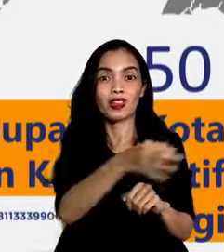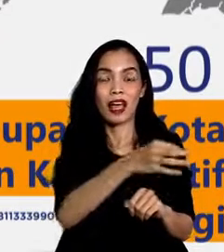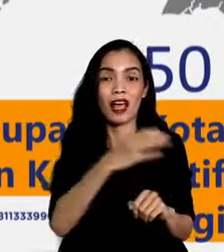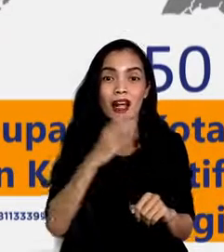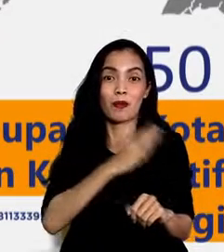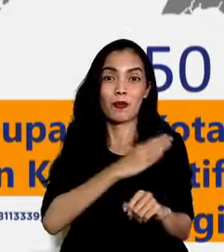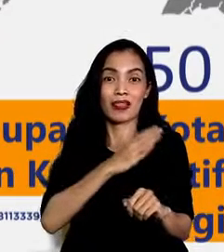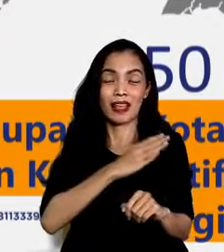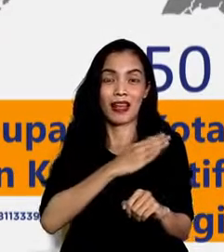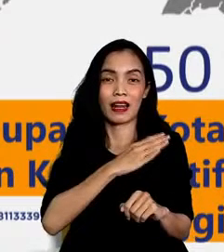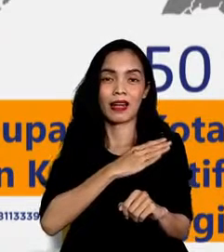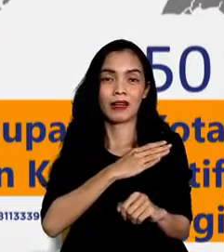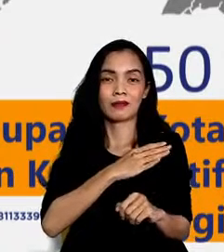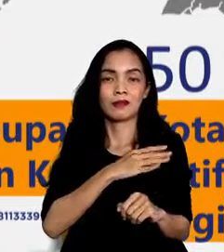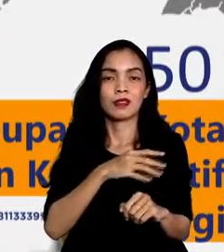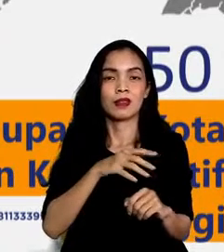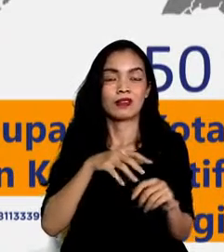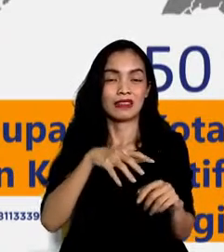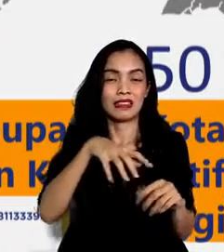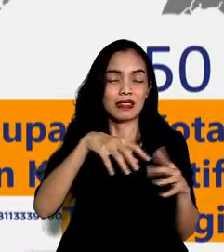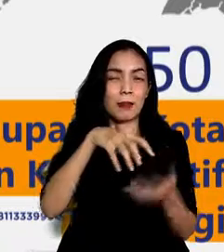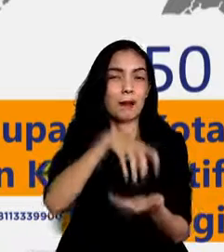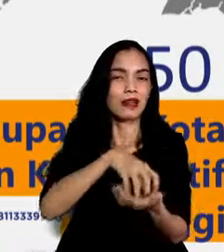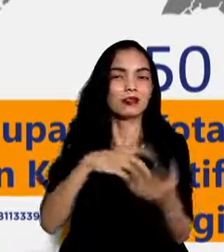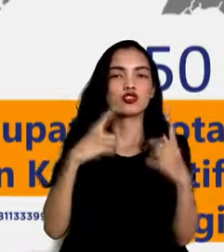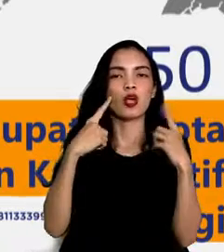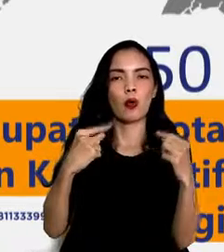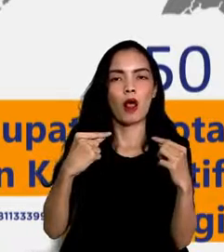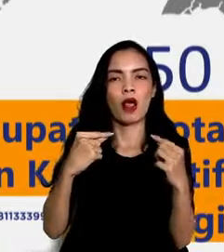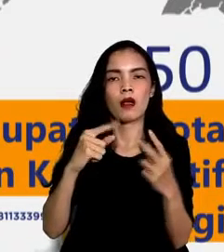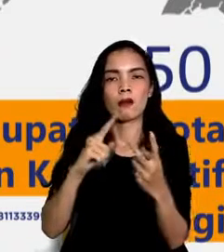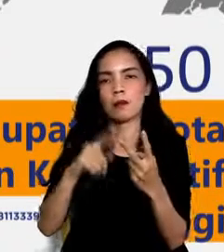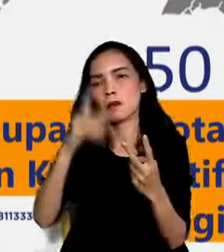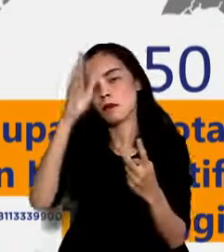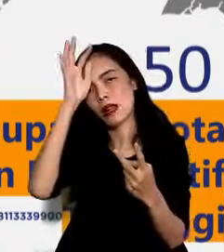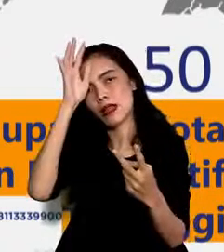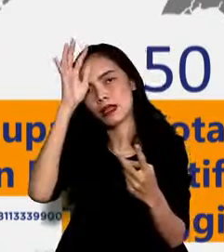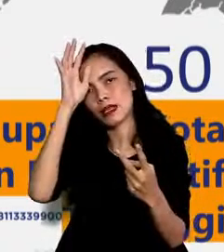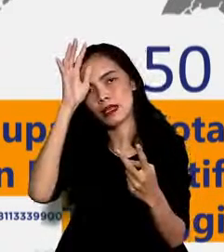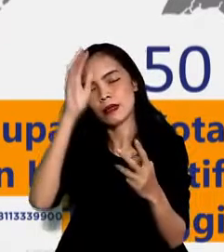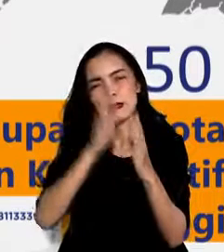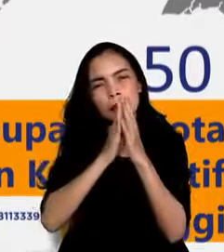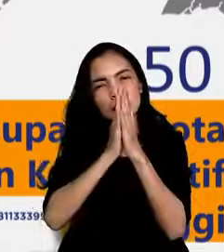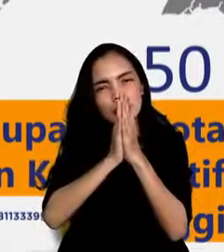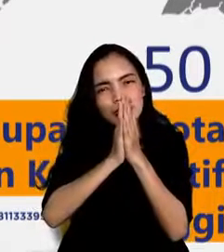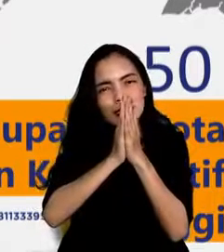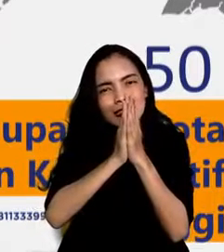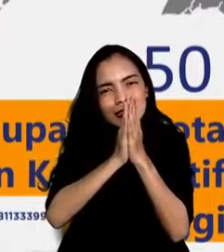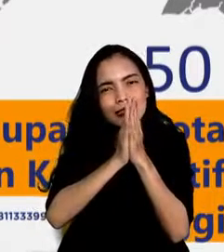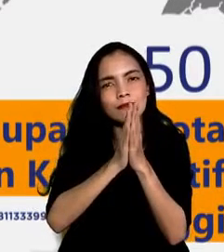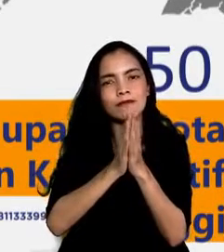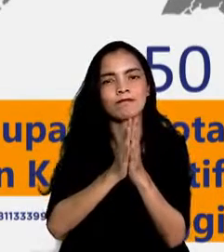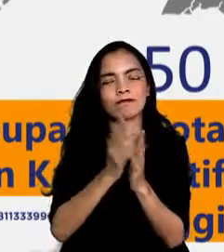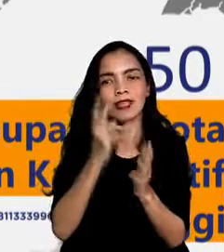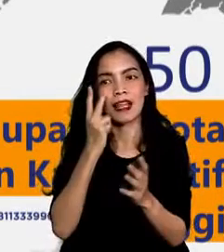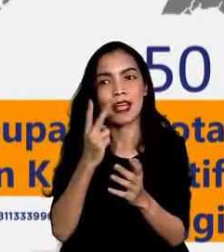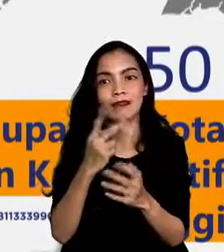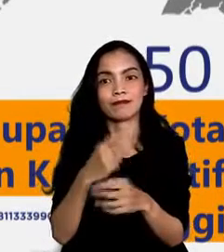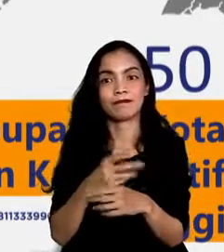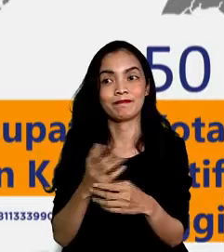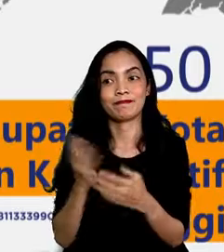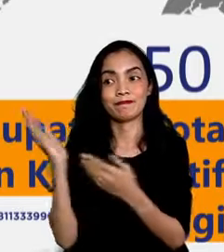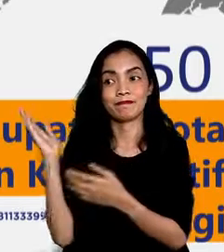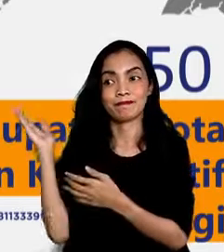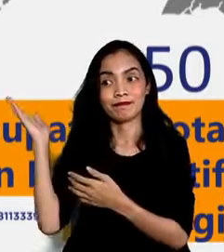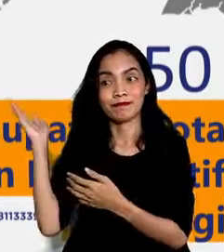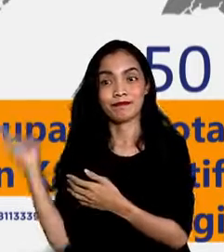berasal dari Pulau Jawa dan Bali. Untuk itu, mohon diperhatikan pada layar, terdapat